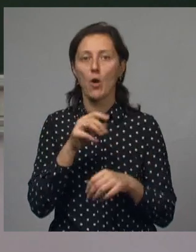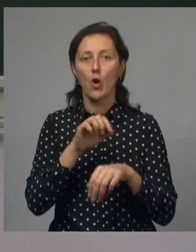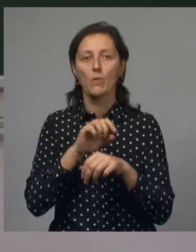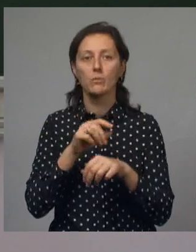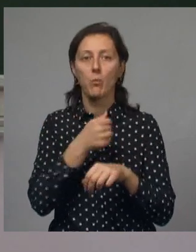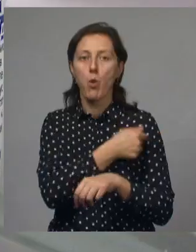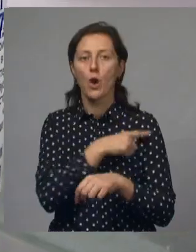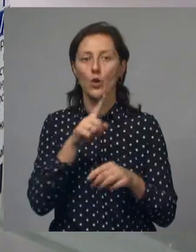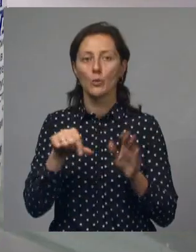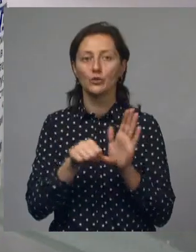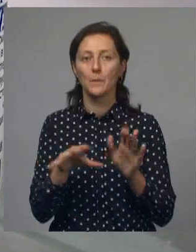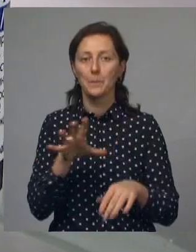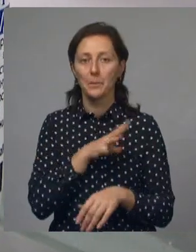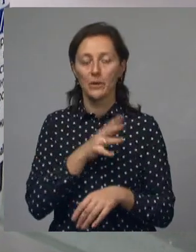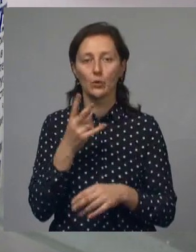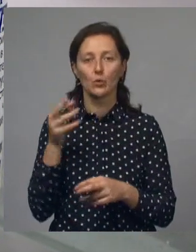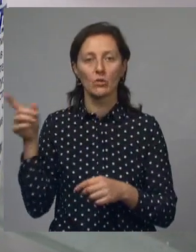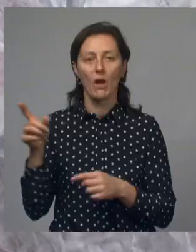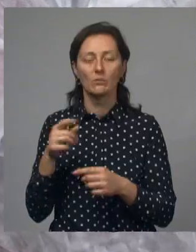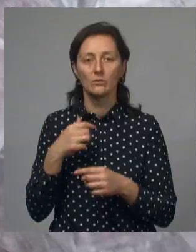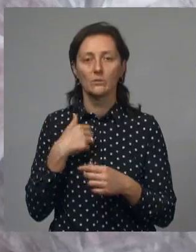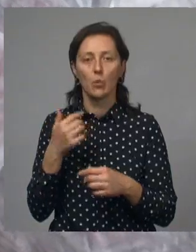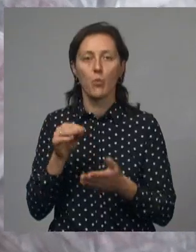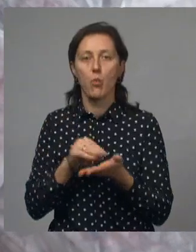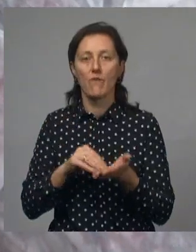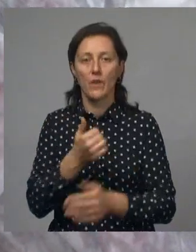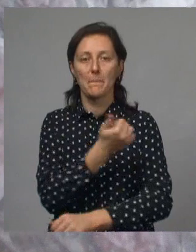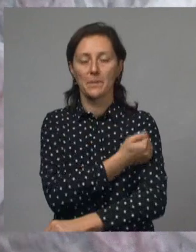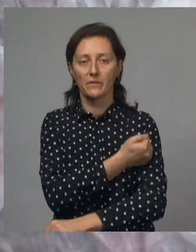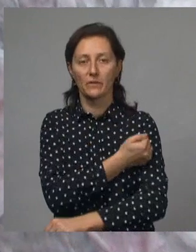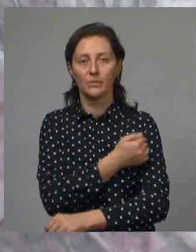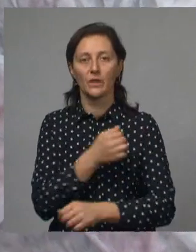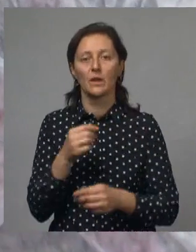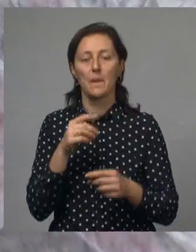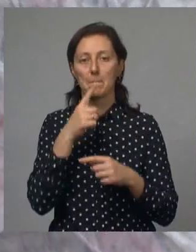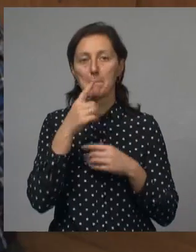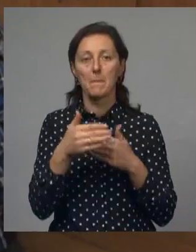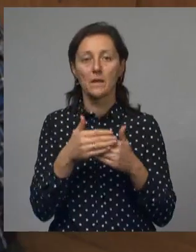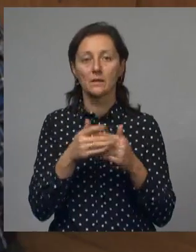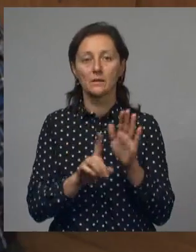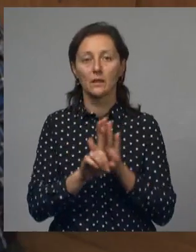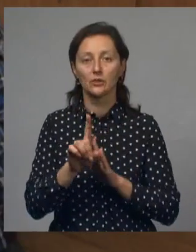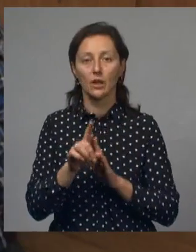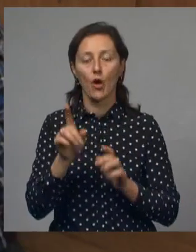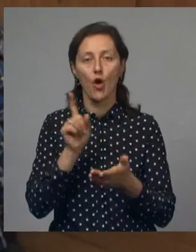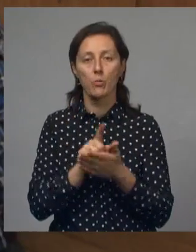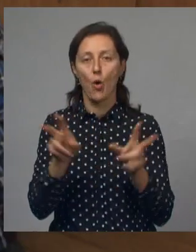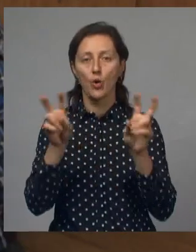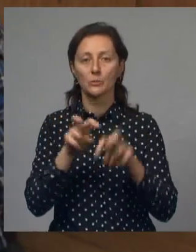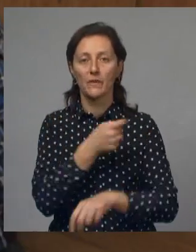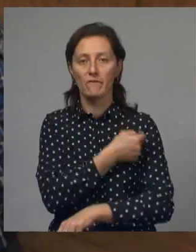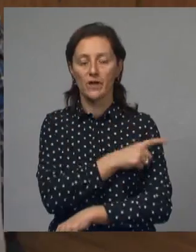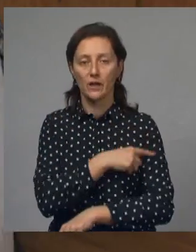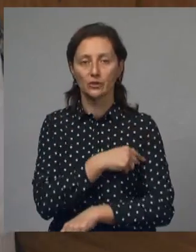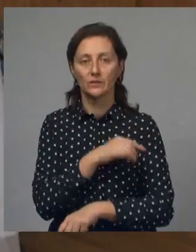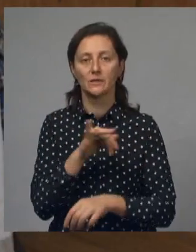поэтому я пришла. Ревакцинация у меня уже. Процедура стандартная перед инъекцией обязательный осмотр врача. Оборудована